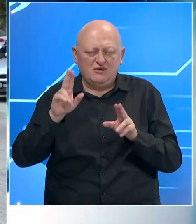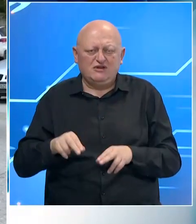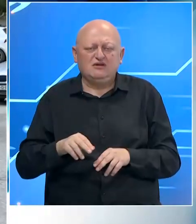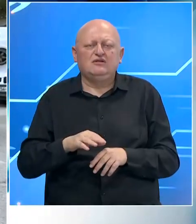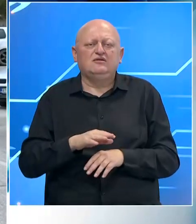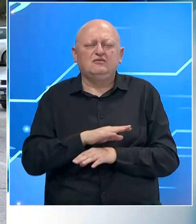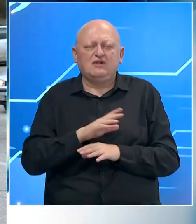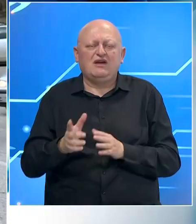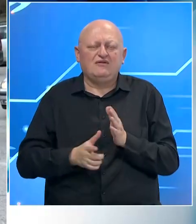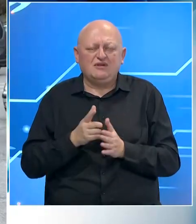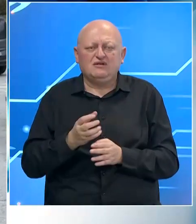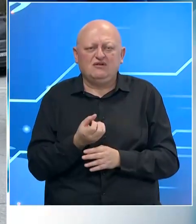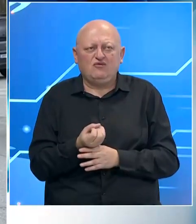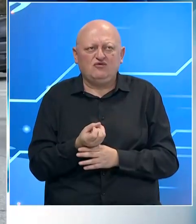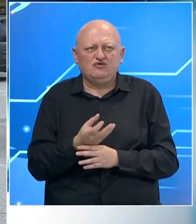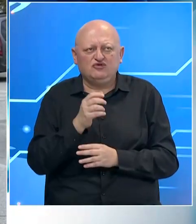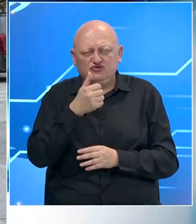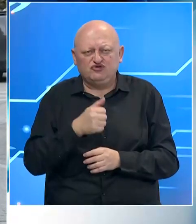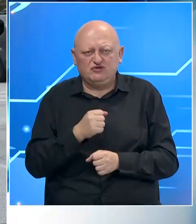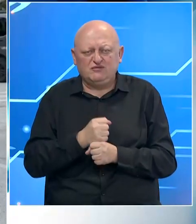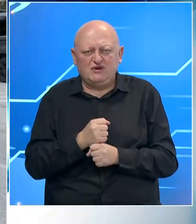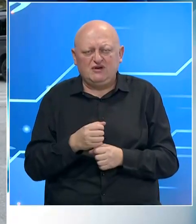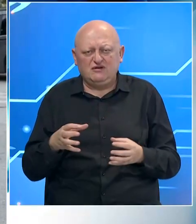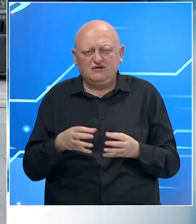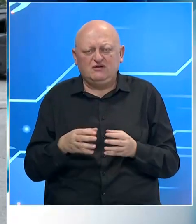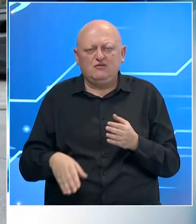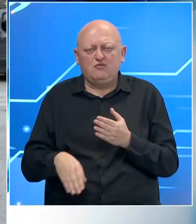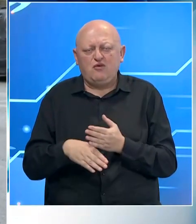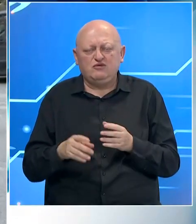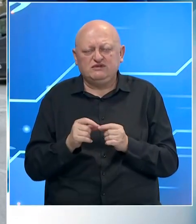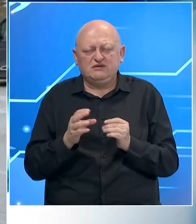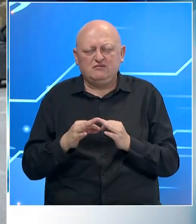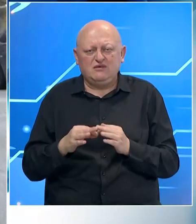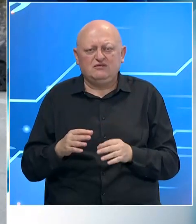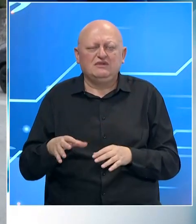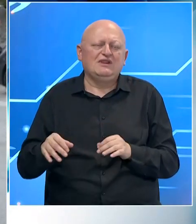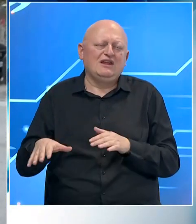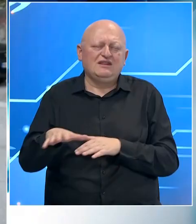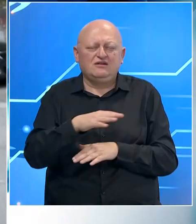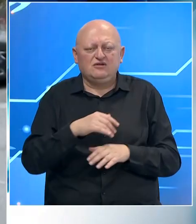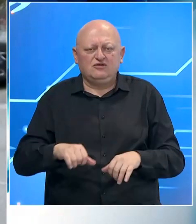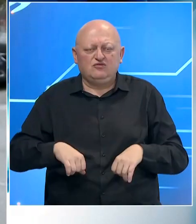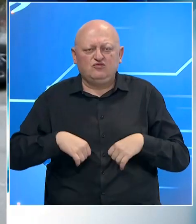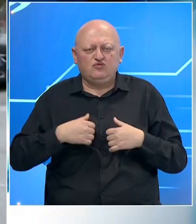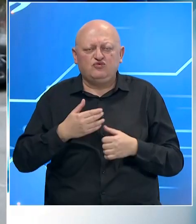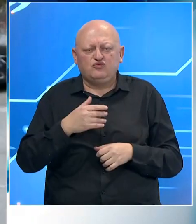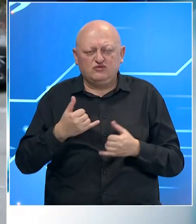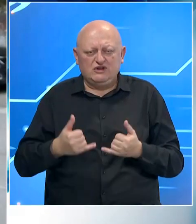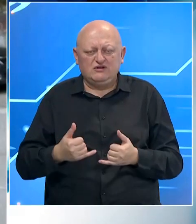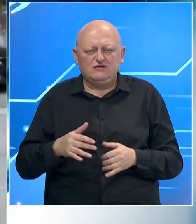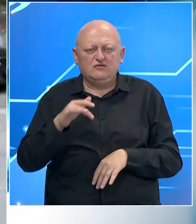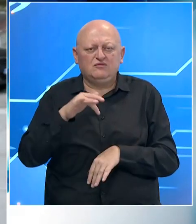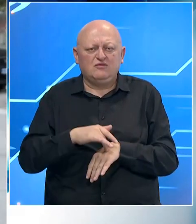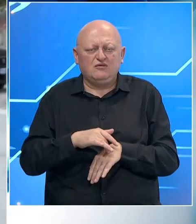imati na vrijeme informaciju što je to učinila. ekipa pomozi Baj na terenu u ranim, prije podimnih satima u